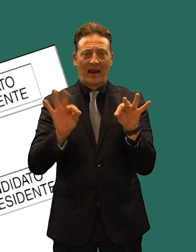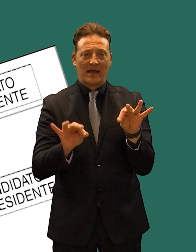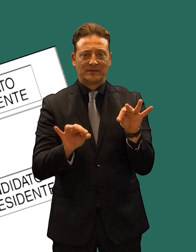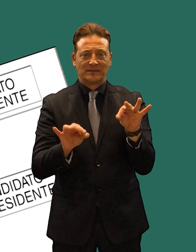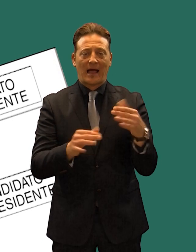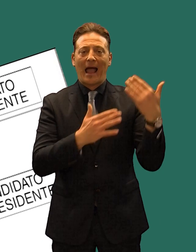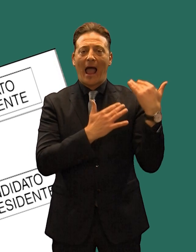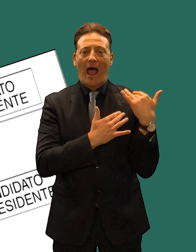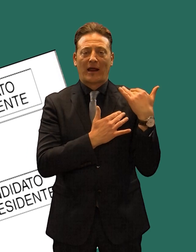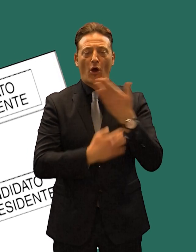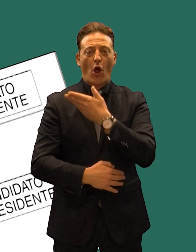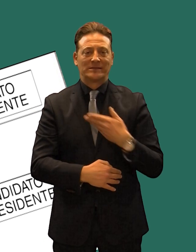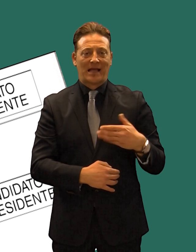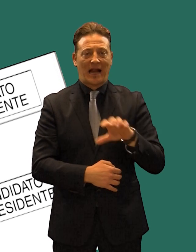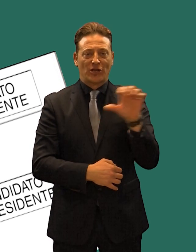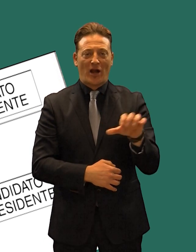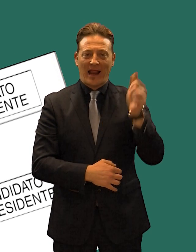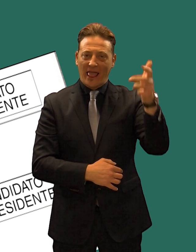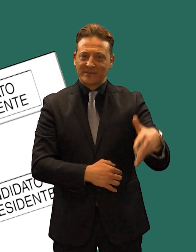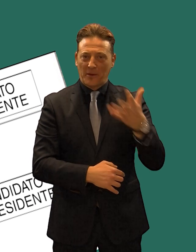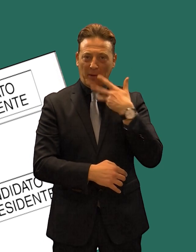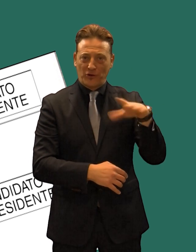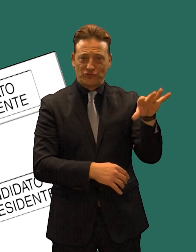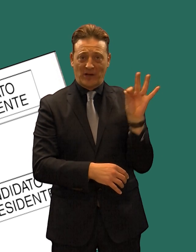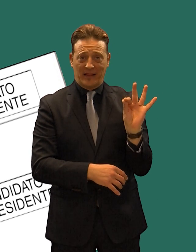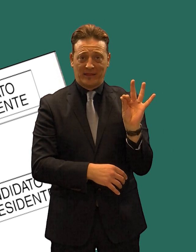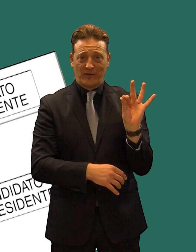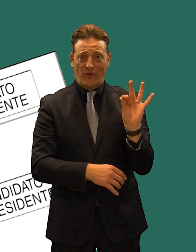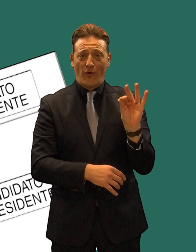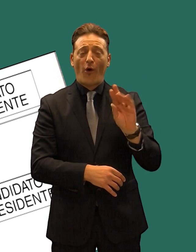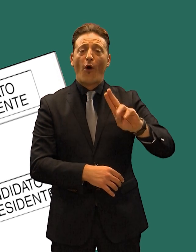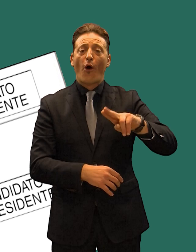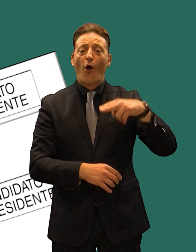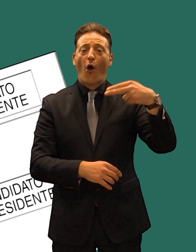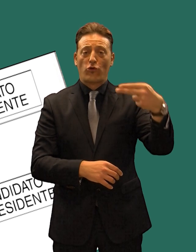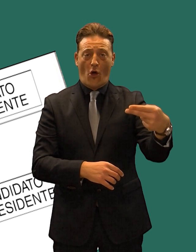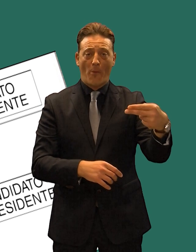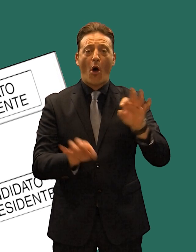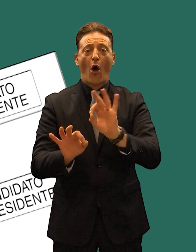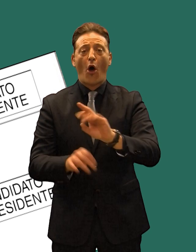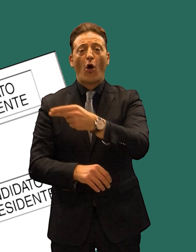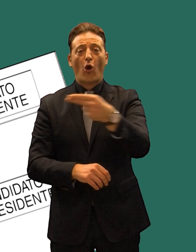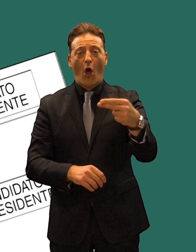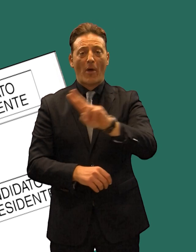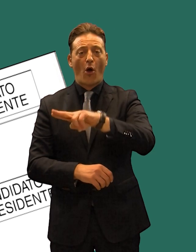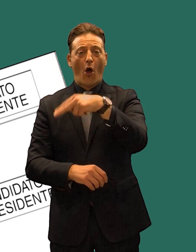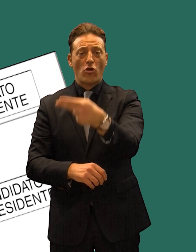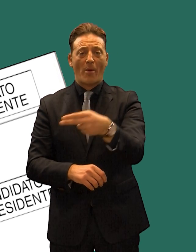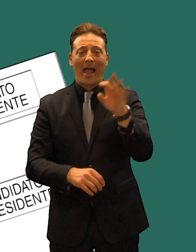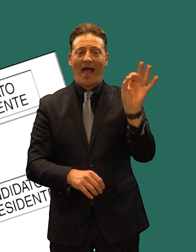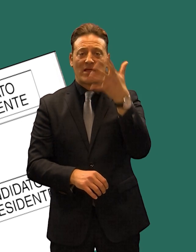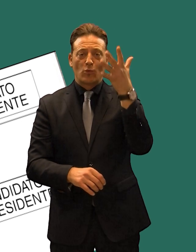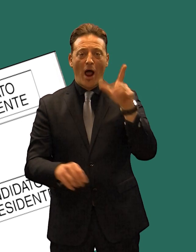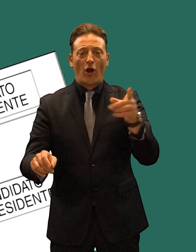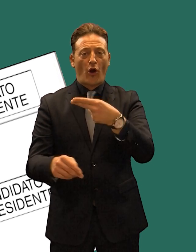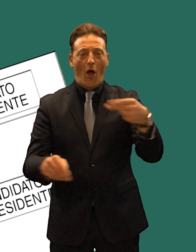candidati alla carica di consigliere regionale della lista prescelta scrivendo il cognome oppure il nome e il cognome